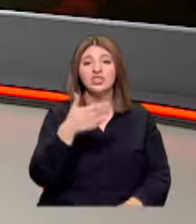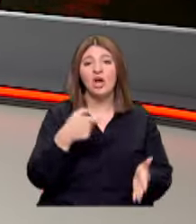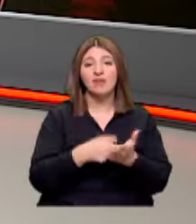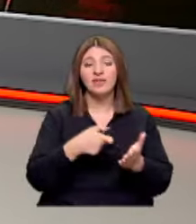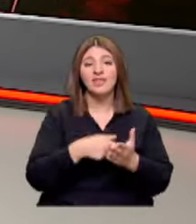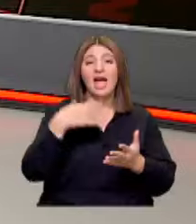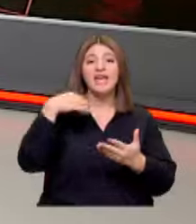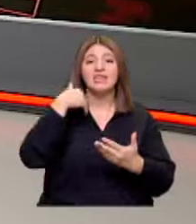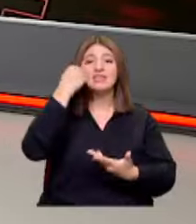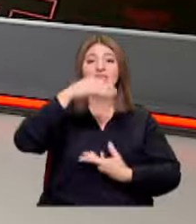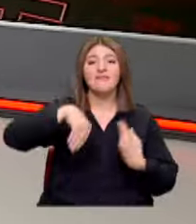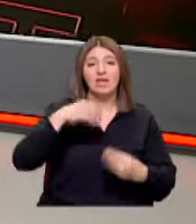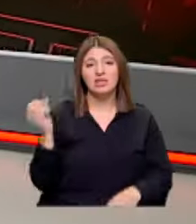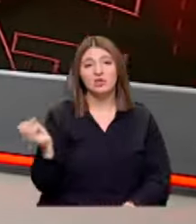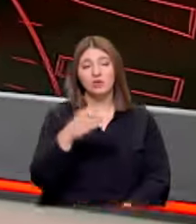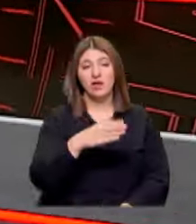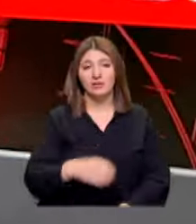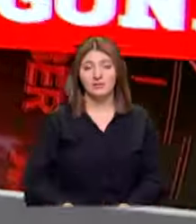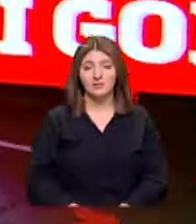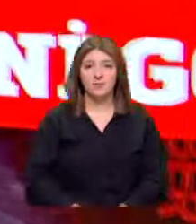adına kefen gönderdi